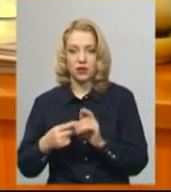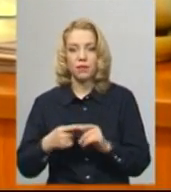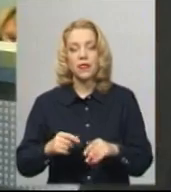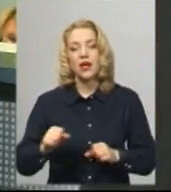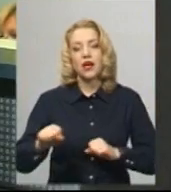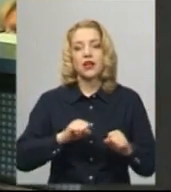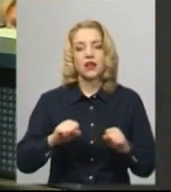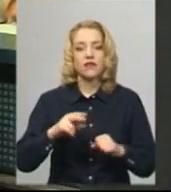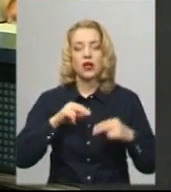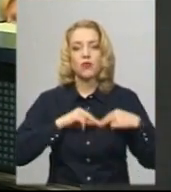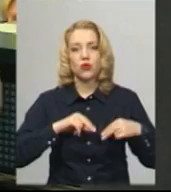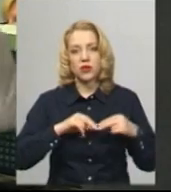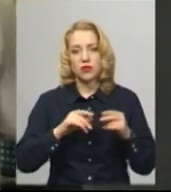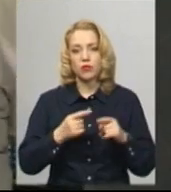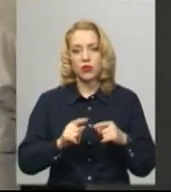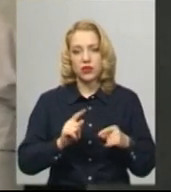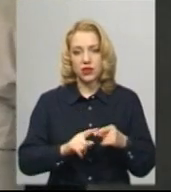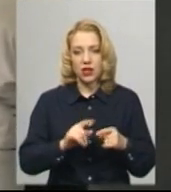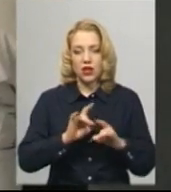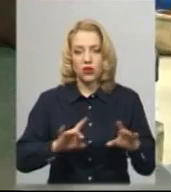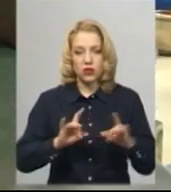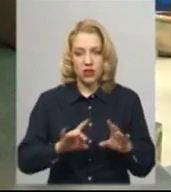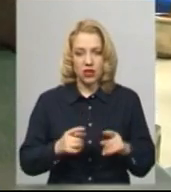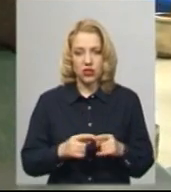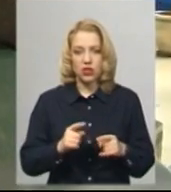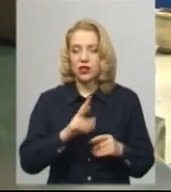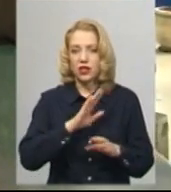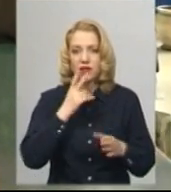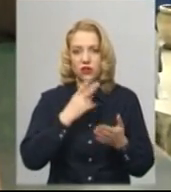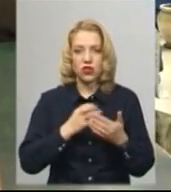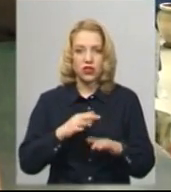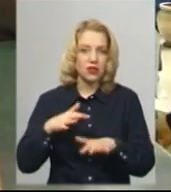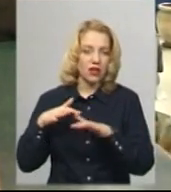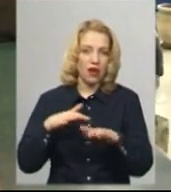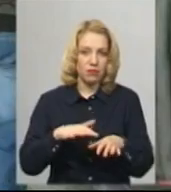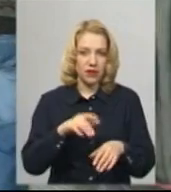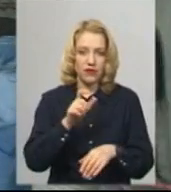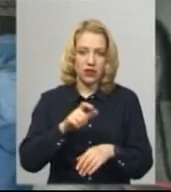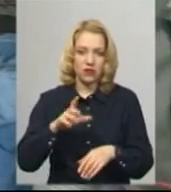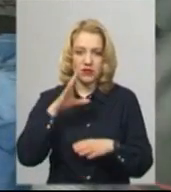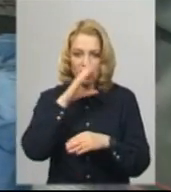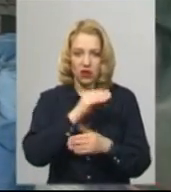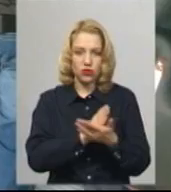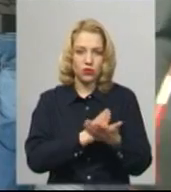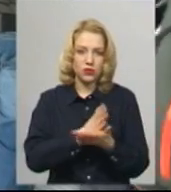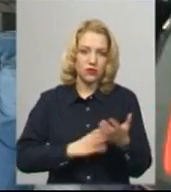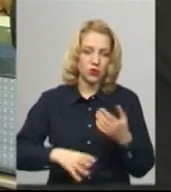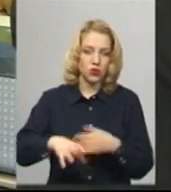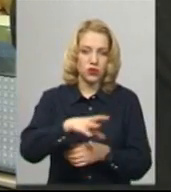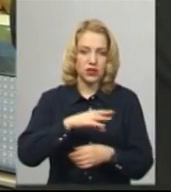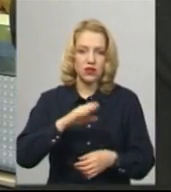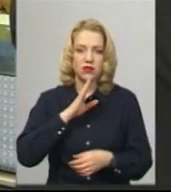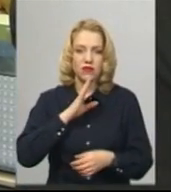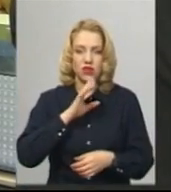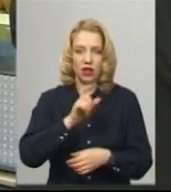енергоспоживачами ТОВ «Хмельницький енергосбуд» Оксана Лапчаста каже, не дивлячись на наплив клієнтів, встигають обслуговувати усіх. Дівчата